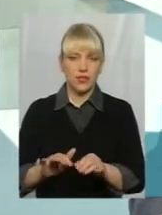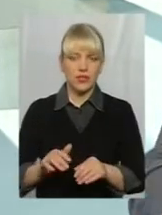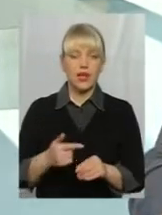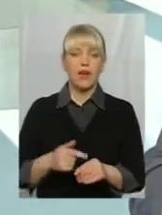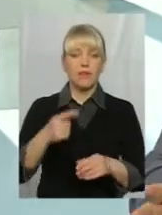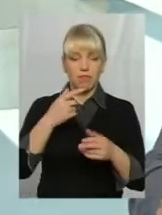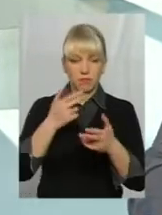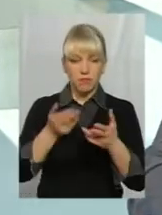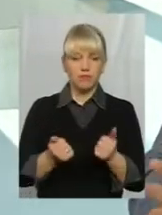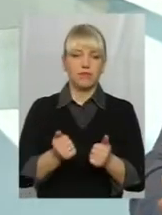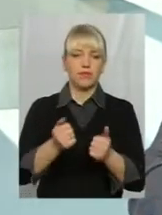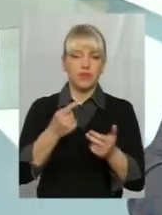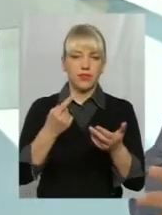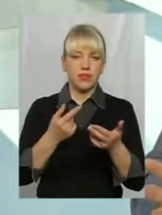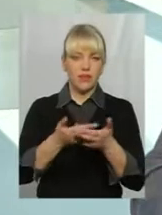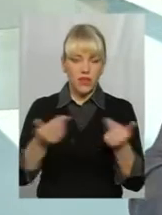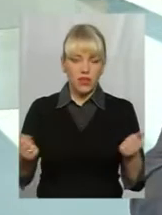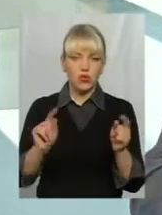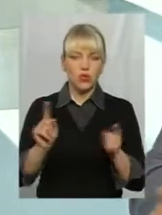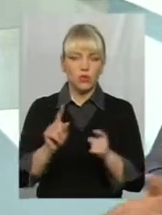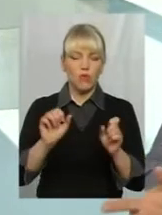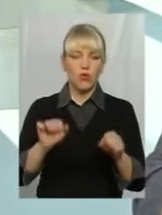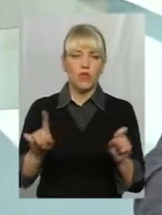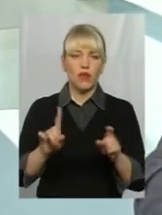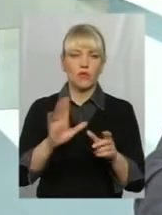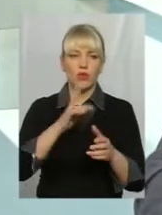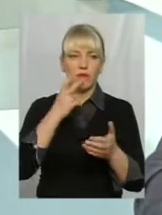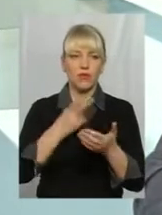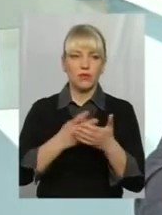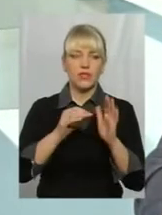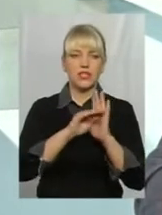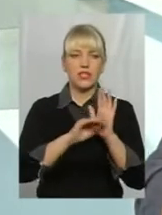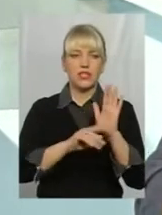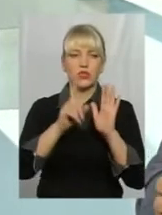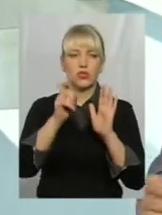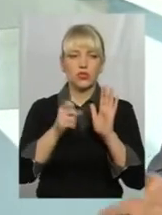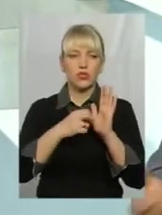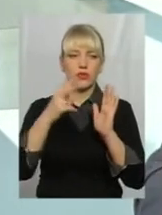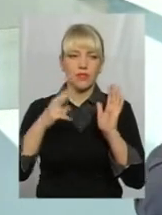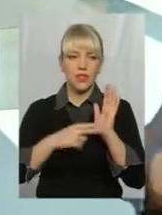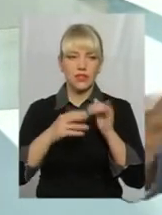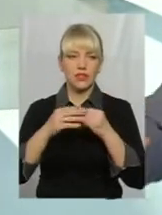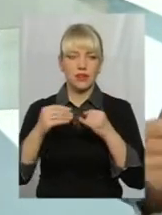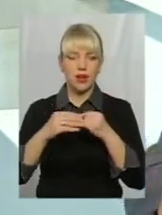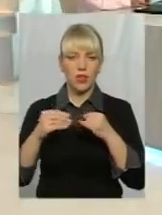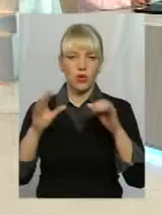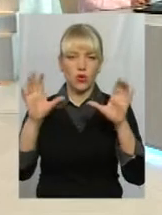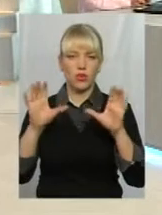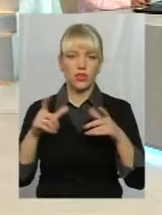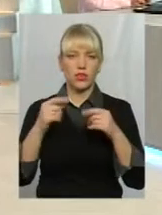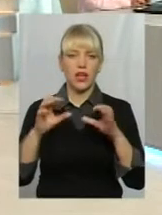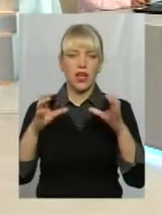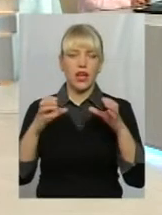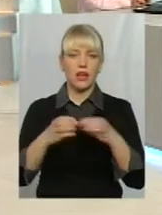Підтверджую, що можливість, яка була передбачена, здається, 117 статтею земельного кодексу, де Кабінет